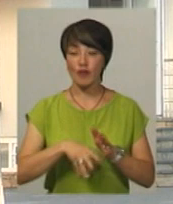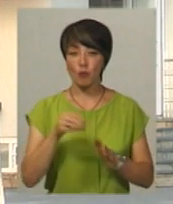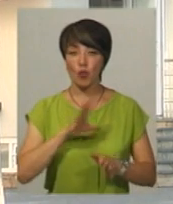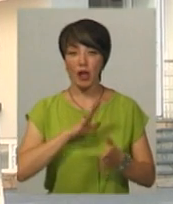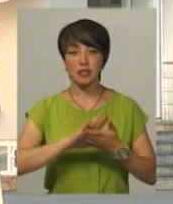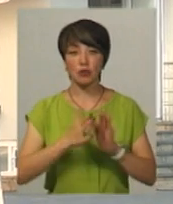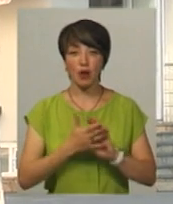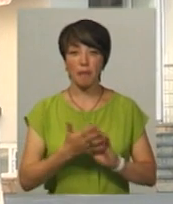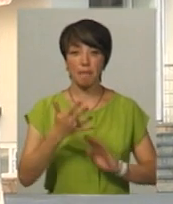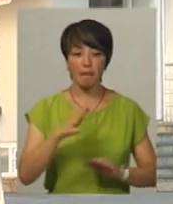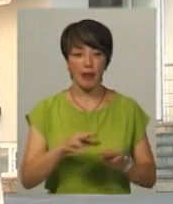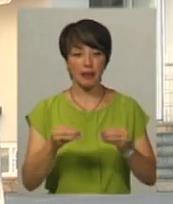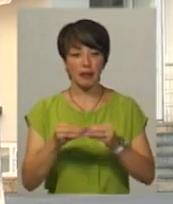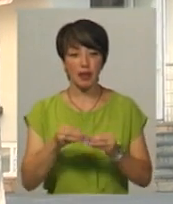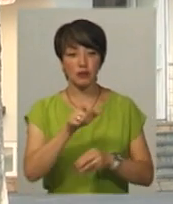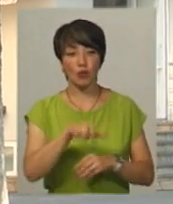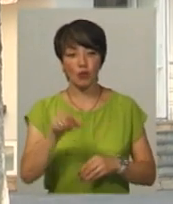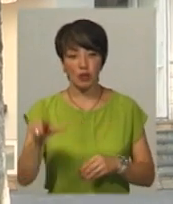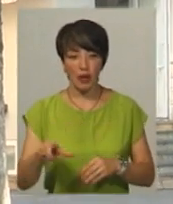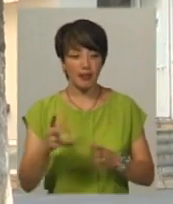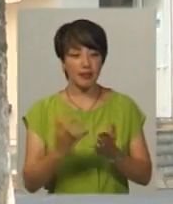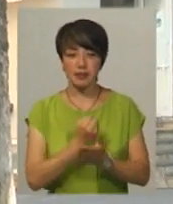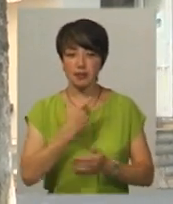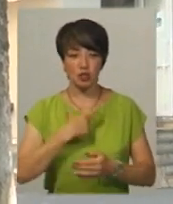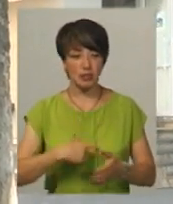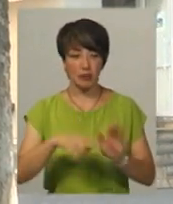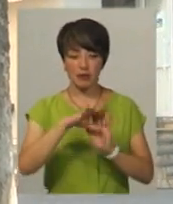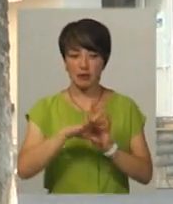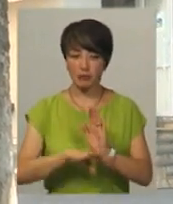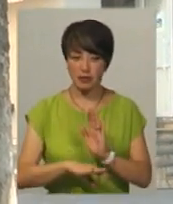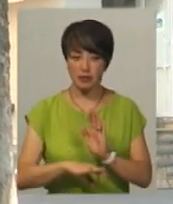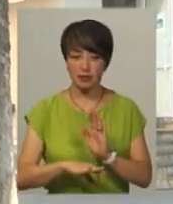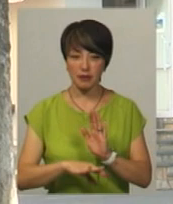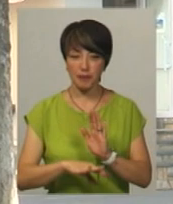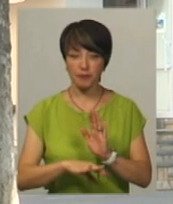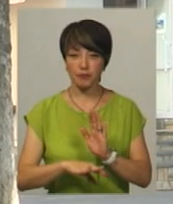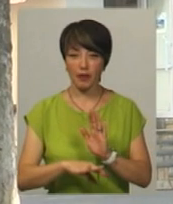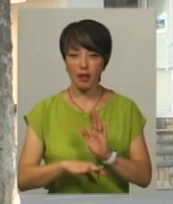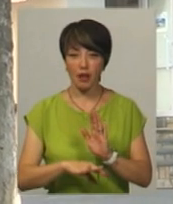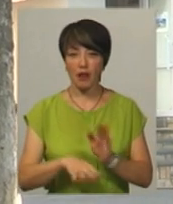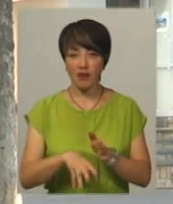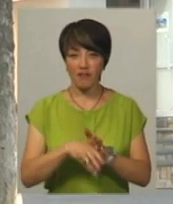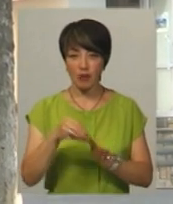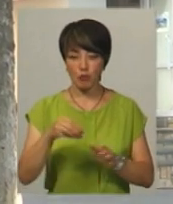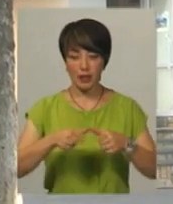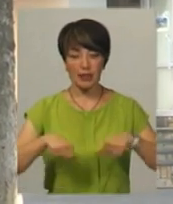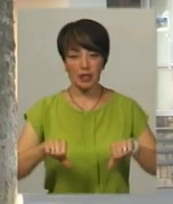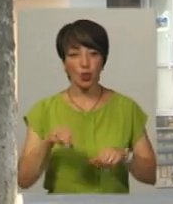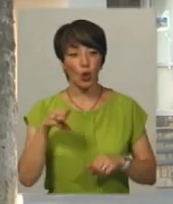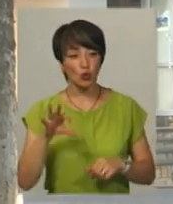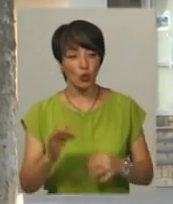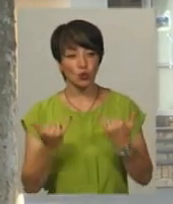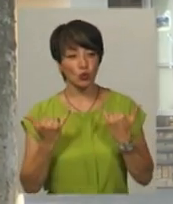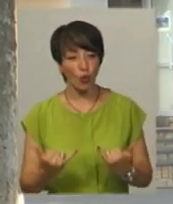масу 5-10 виборців були, що не знайшли себе в списках на виборчій дільниці, то